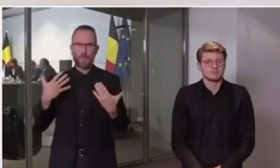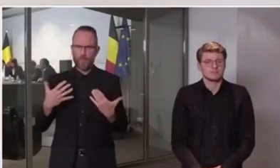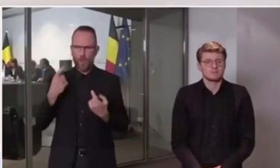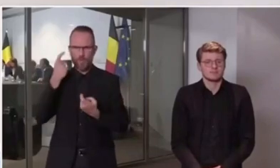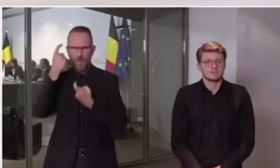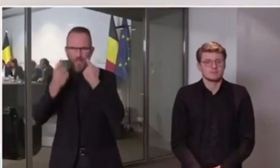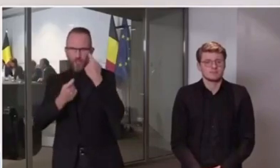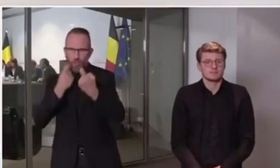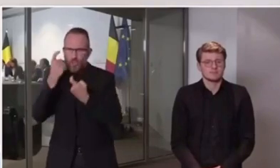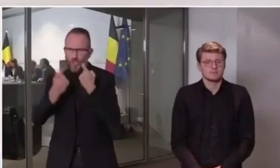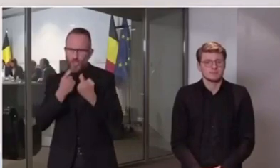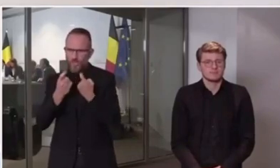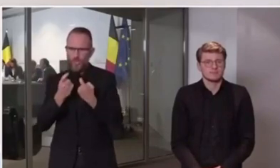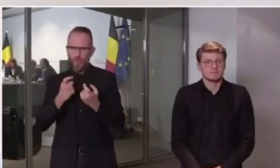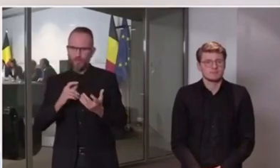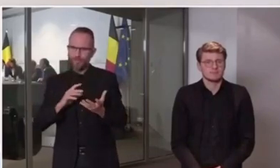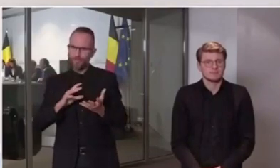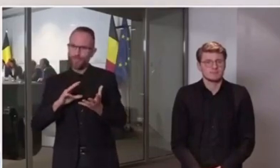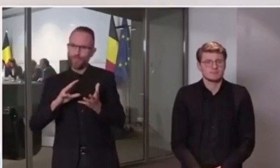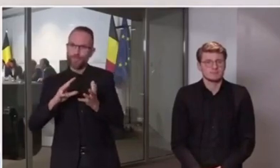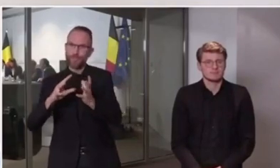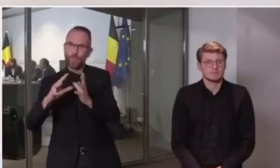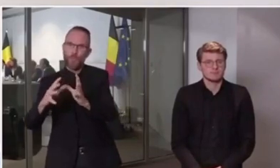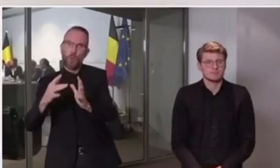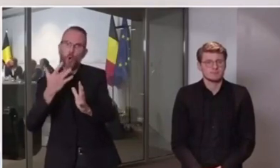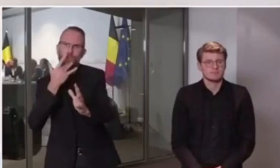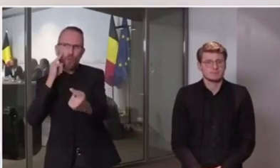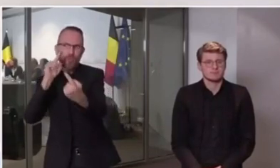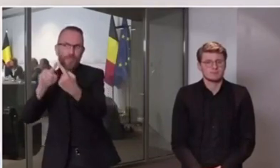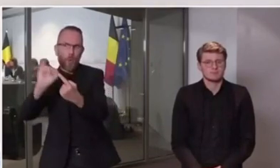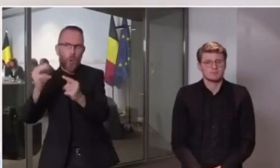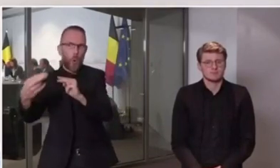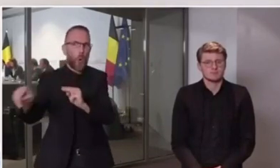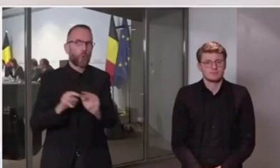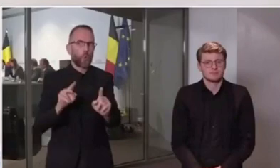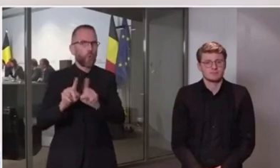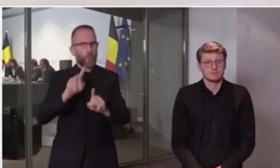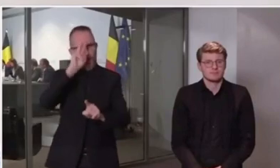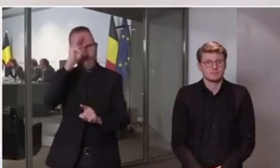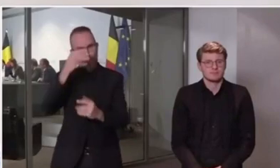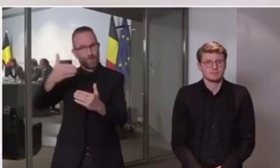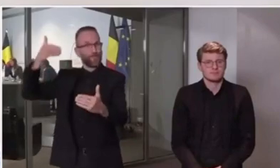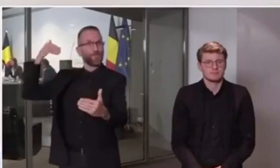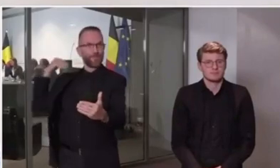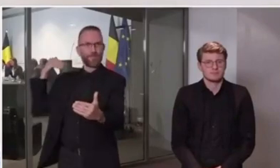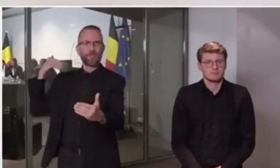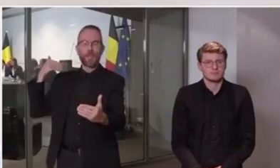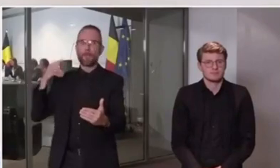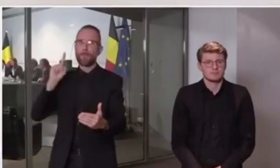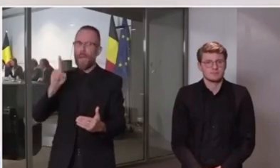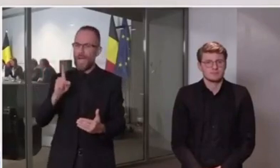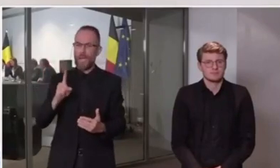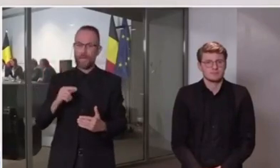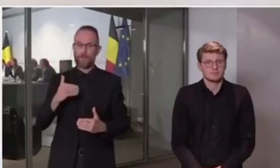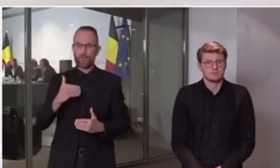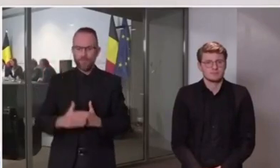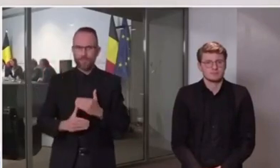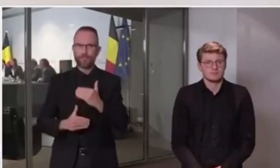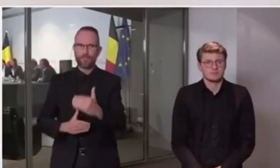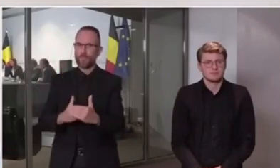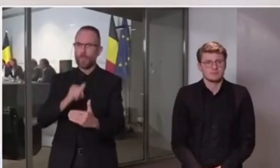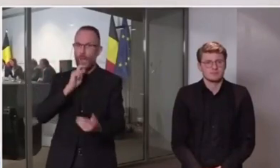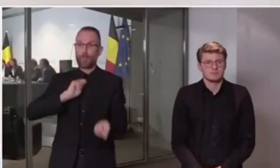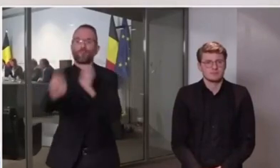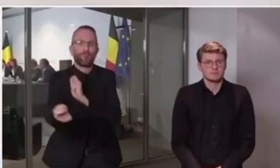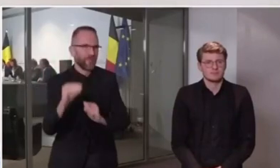nous devrons travailler étape par étape pour éviter toute recrudescence de l'épidémie. À ce stade, je rappelle qu'il